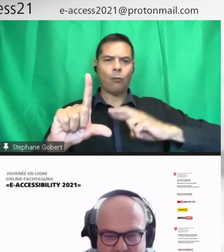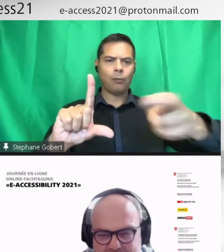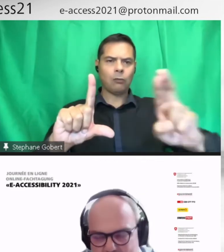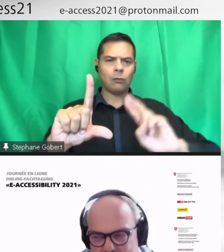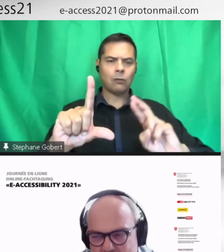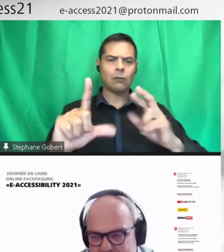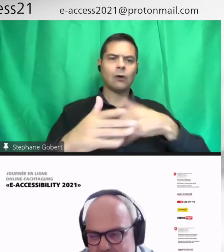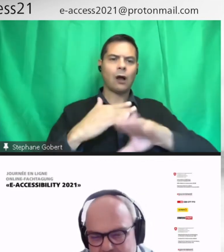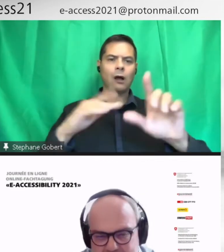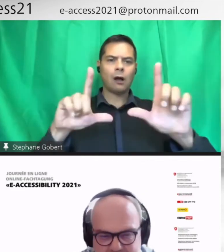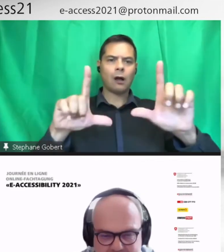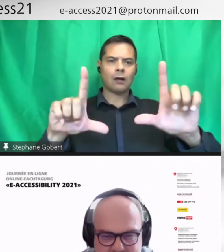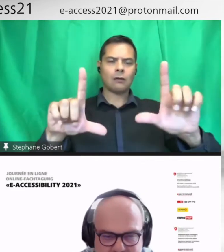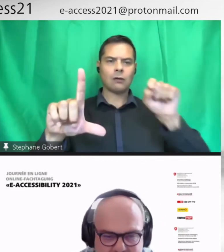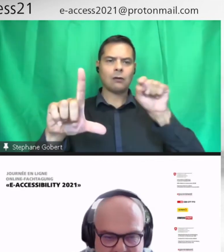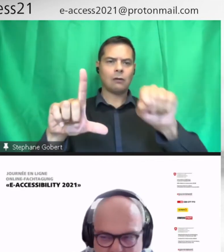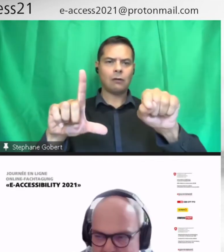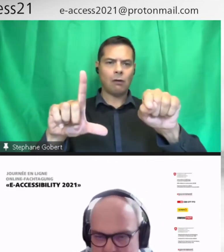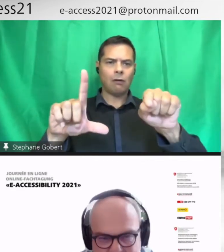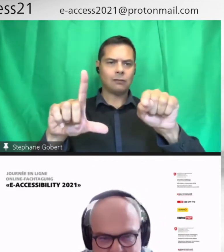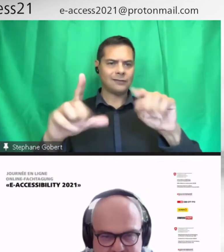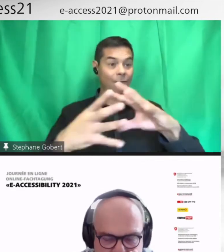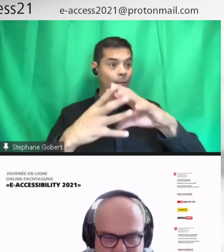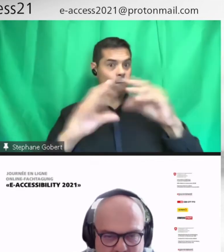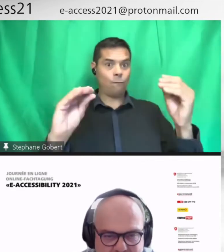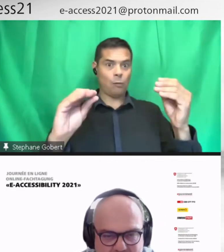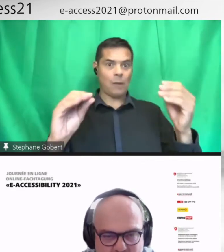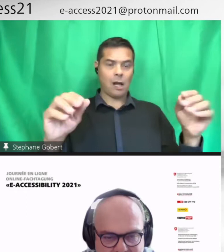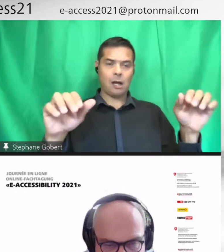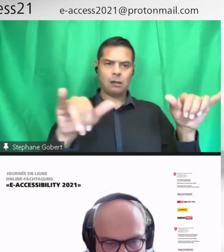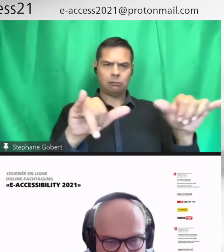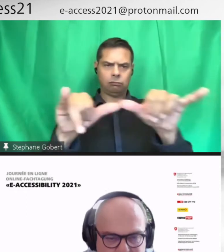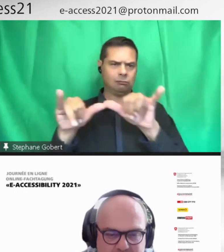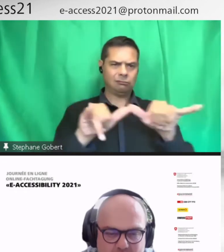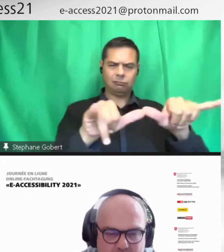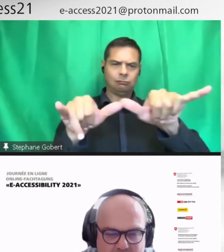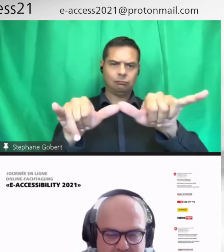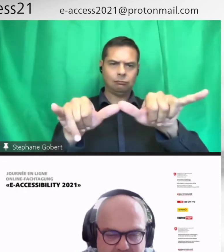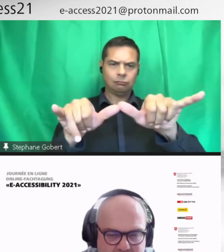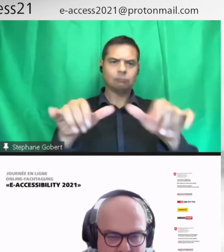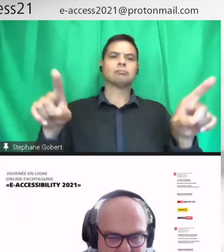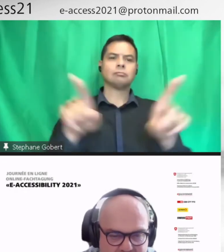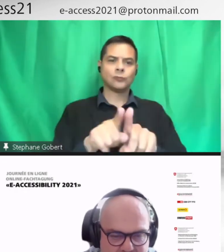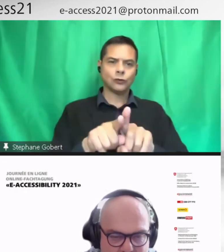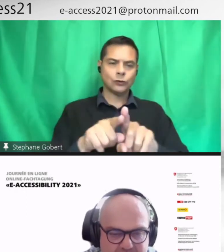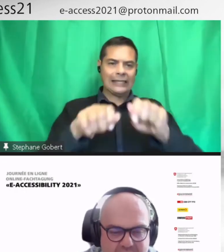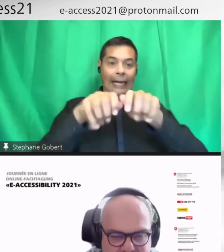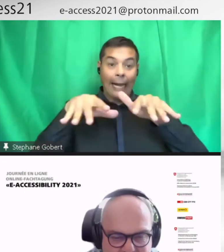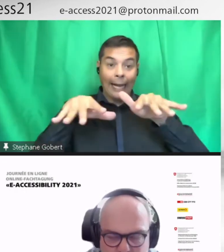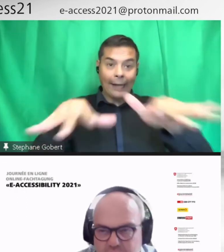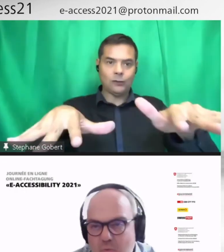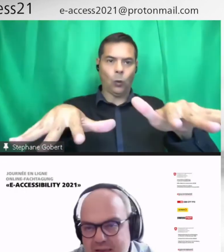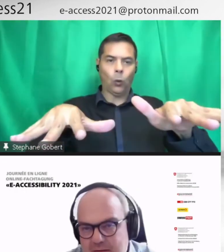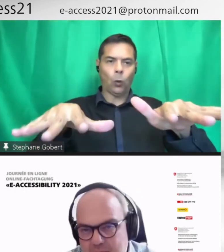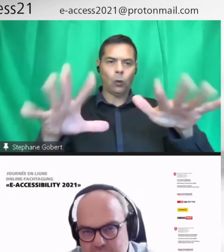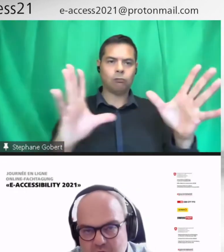qui ne compatibles avec. Et puis après, qu puisse travailler en réseau, on peut imaginer que le moyen d'enseignement interagit avec d'autres